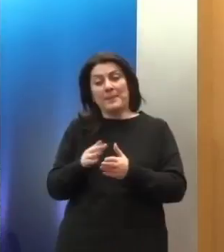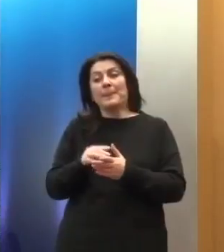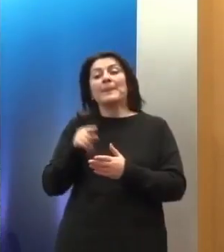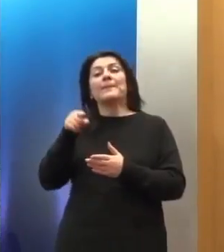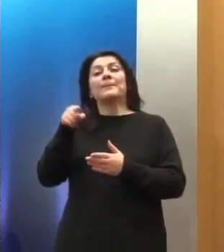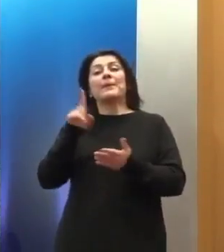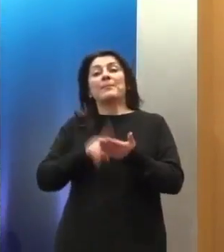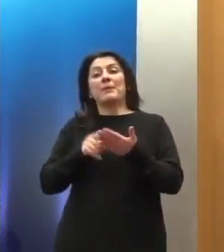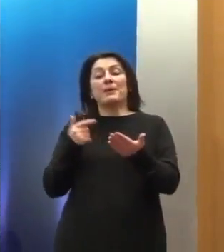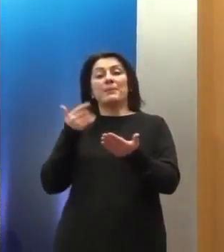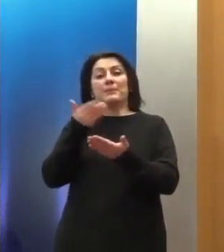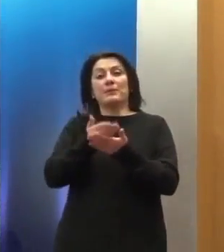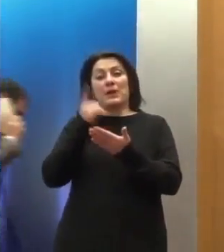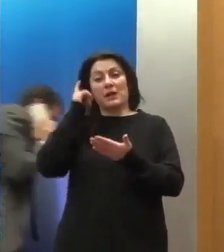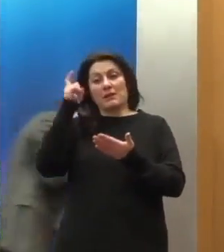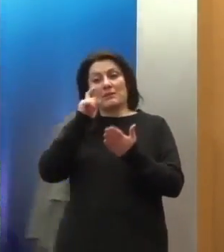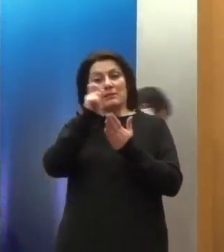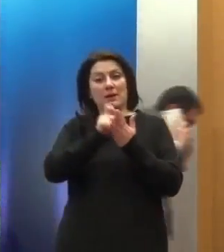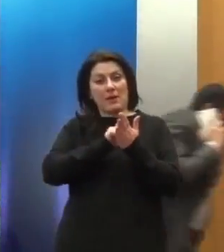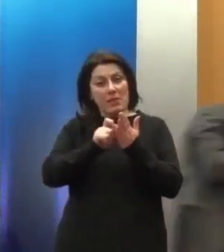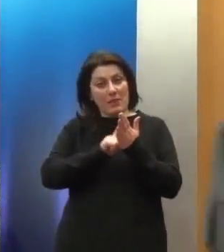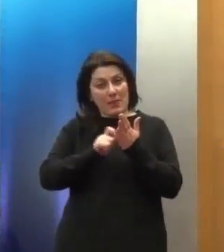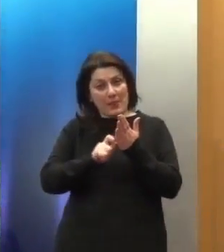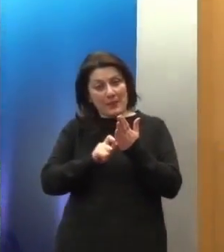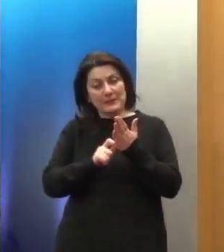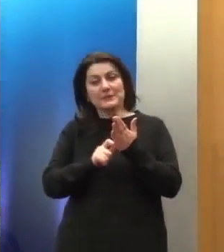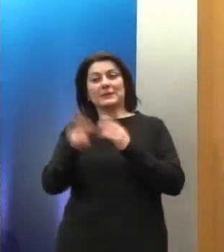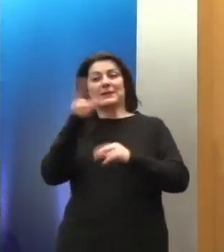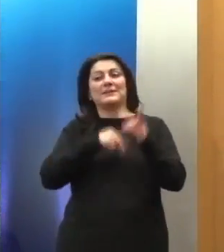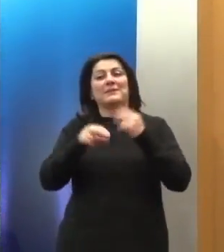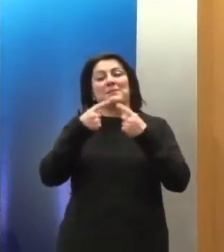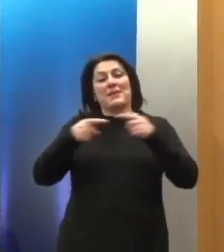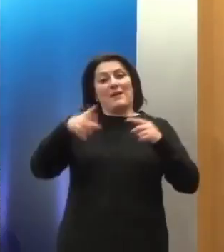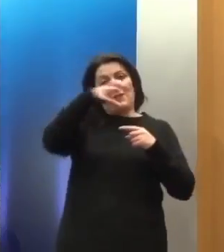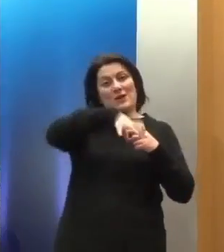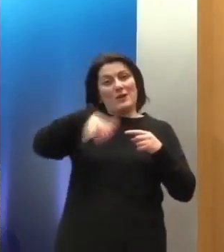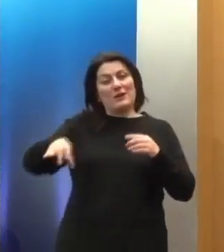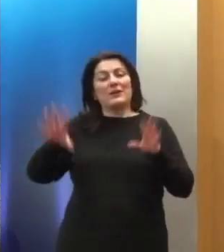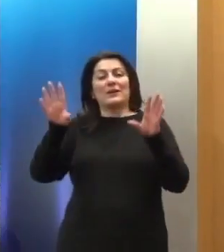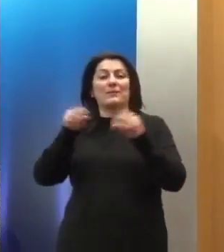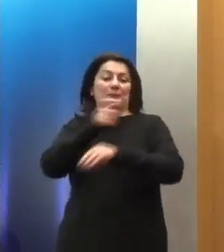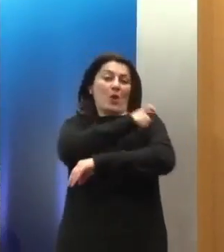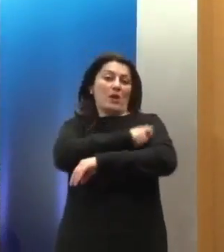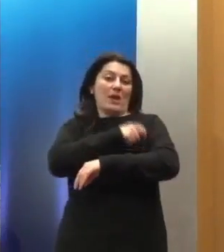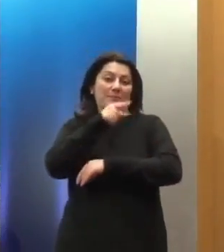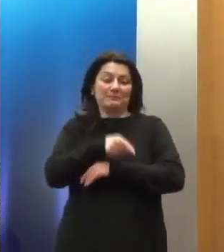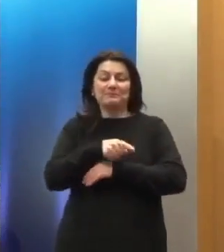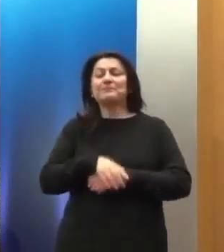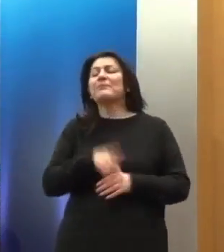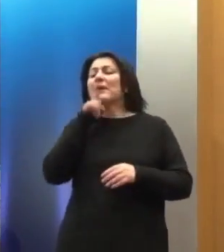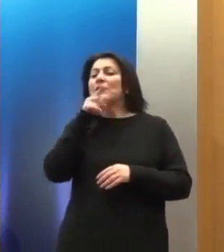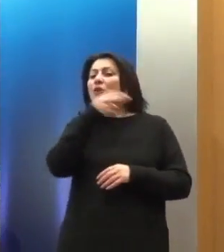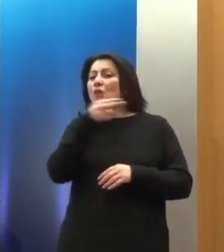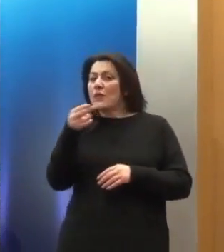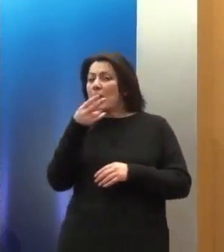υποβολής εκθέσεων και συζήτηση με διάφορα όργανα του Οργανισμού των ΕΕ. Θα έρθω σε αυτό το θέμα στο